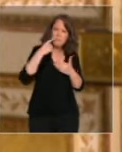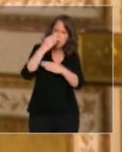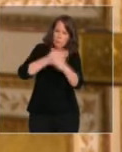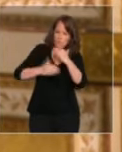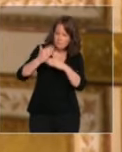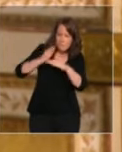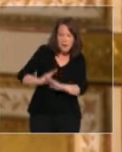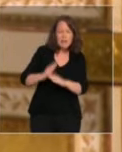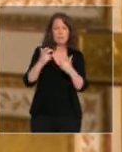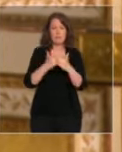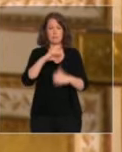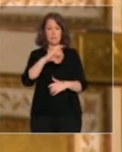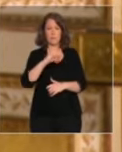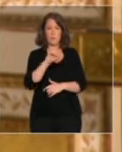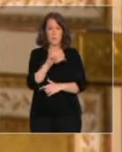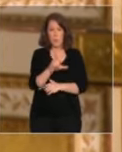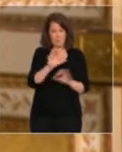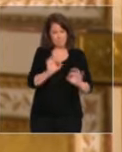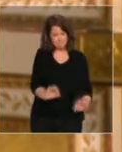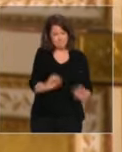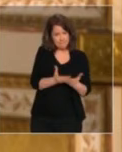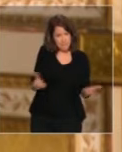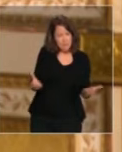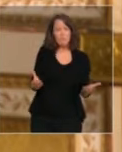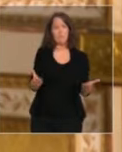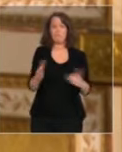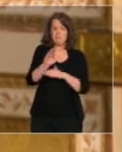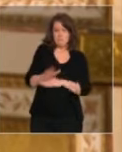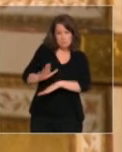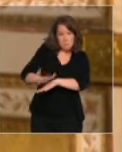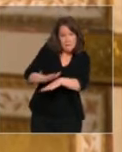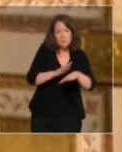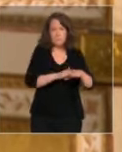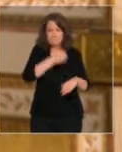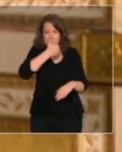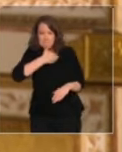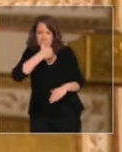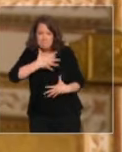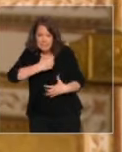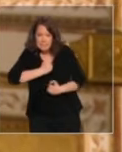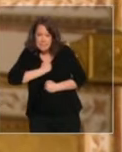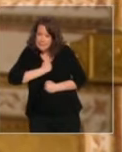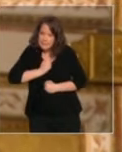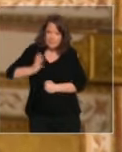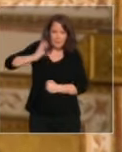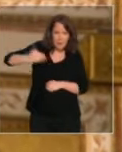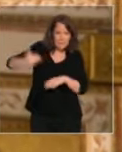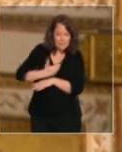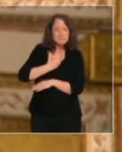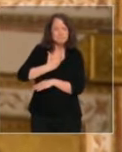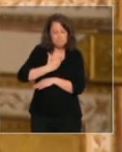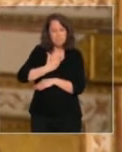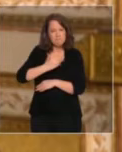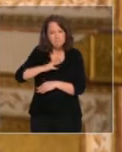sobriété carbone, la prévention, la résilience qui seules peuvent permettre de faire face aux crises à venir.